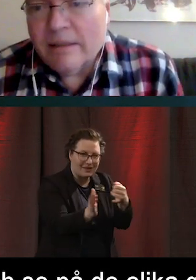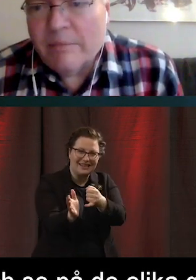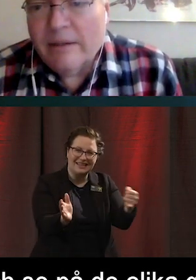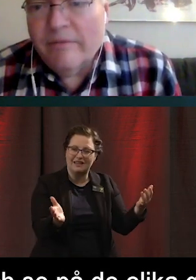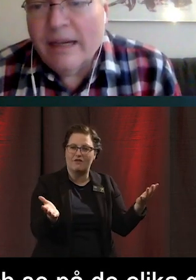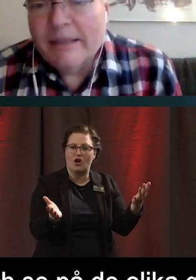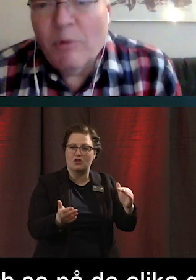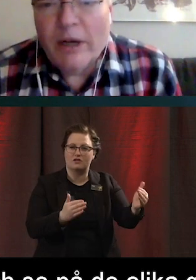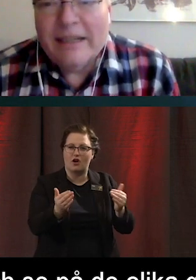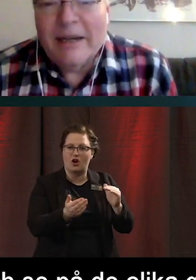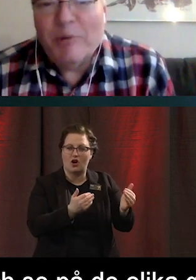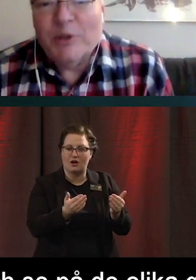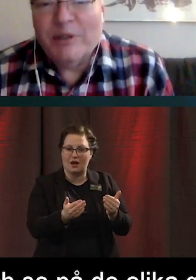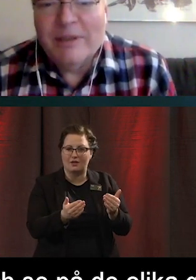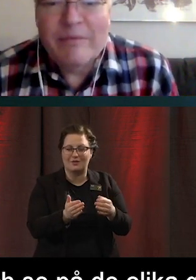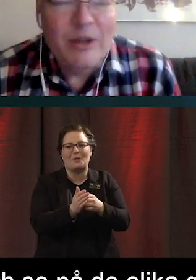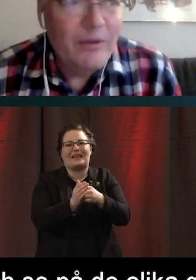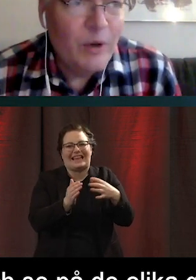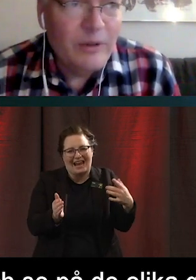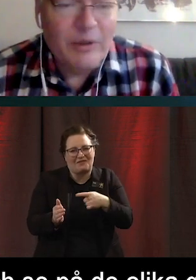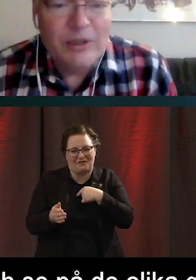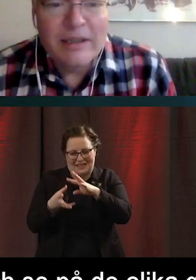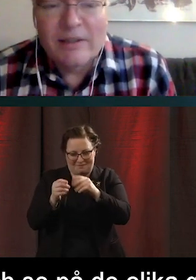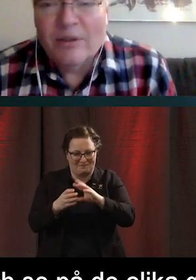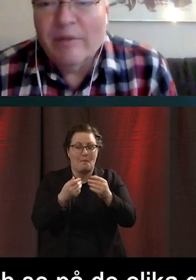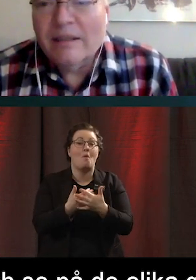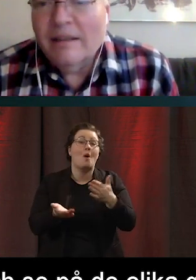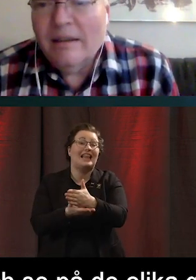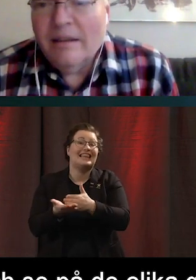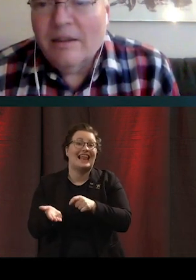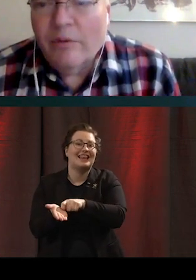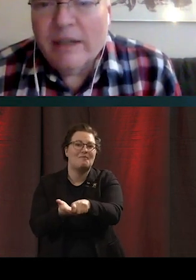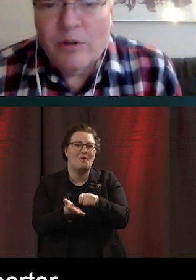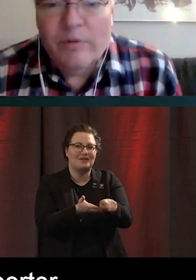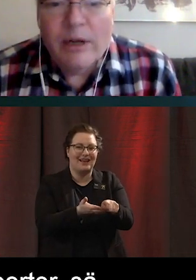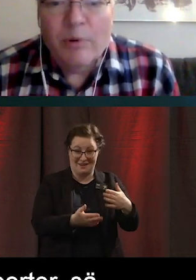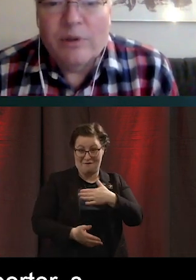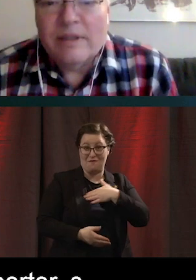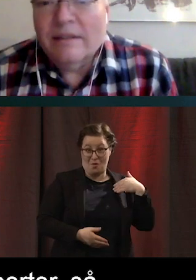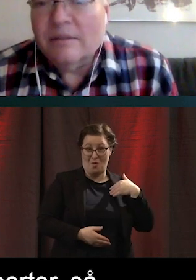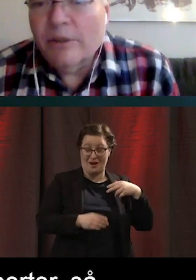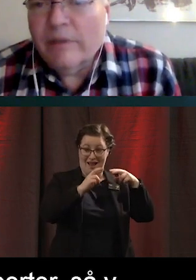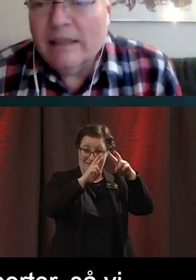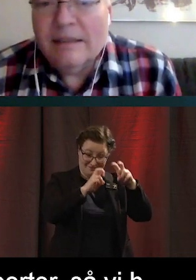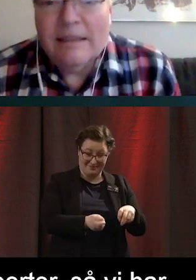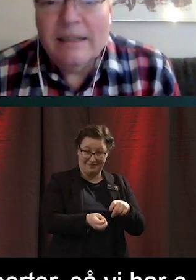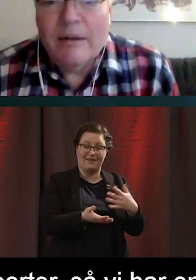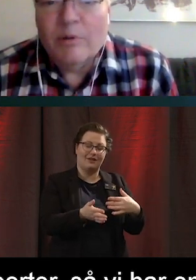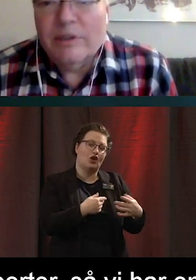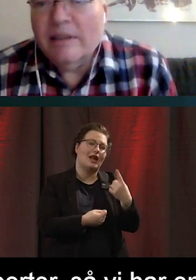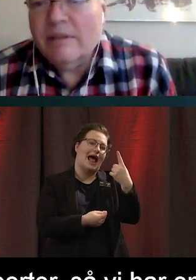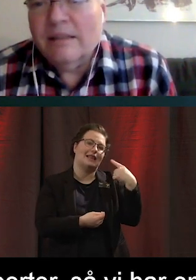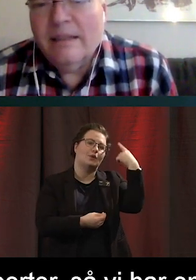väldigt många delrapporter. när vi gör vår undersökning så har vi en huvudrapport. Och sen gör vi 90